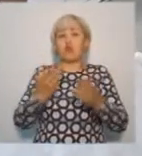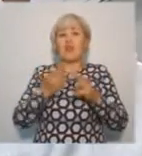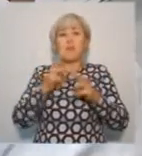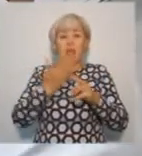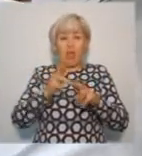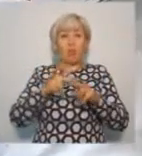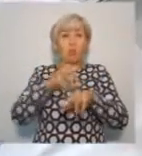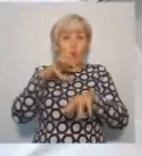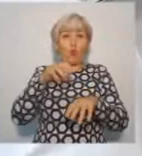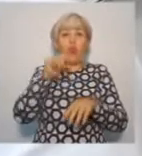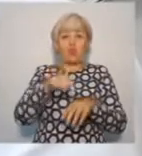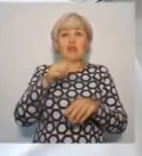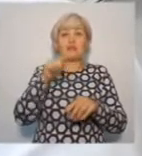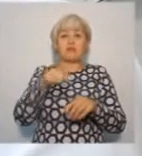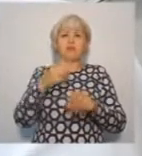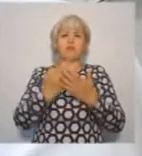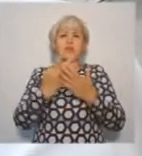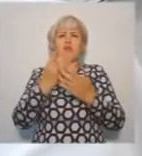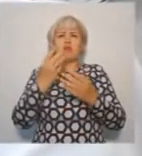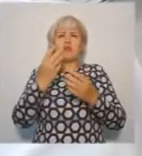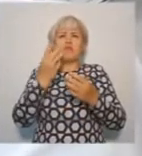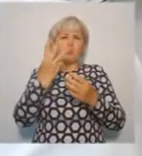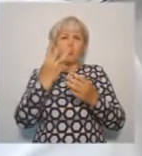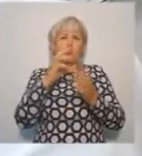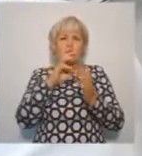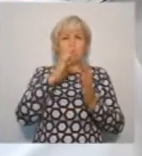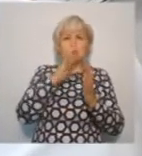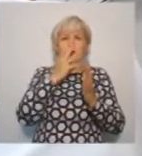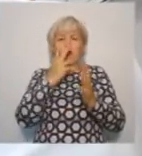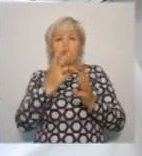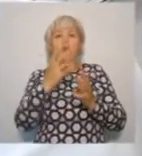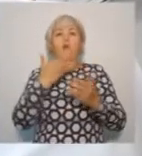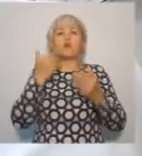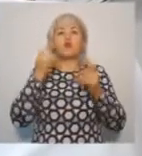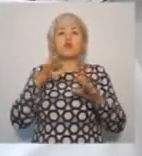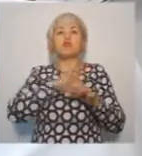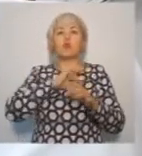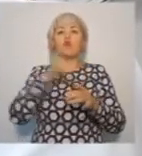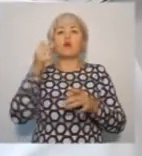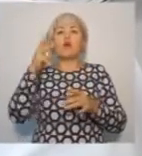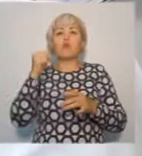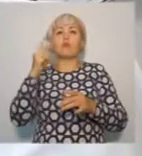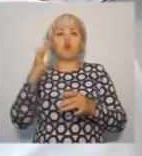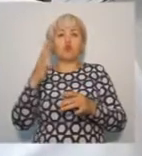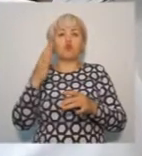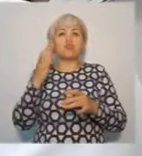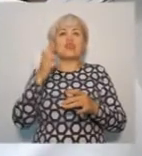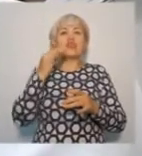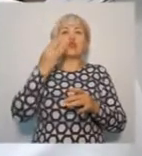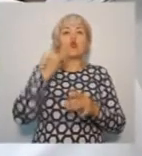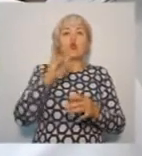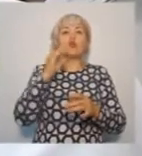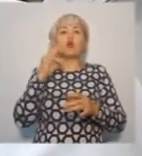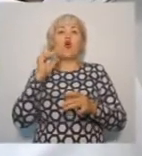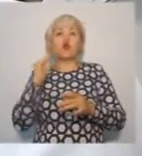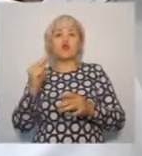провести с Никитой Ивановичем гамма-нож. Сделали гамма-нож, одну фракцию, и посмотрите результат через два года.